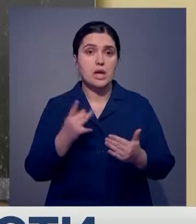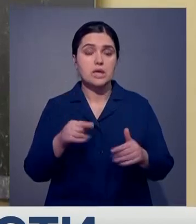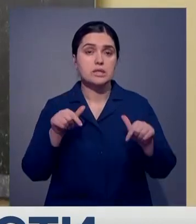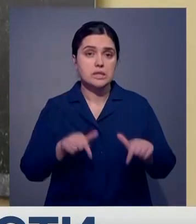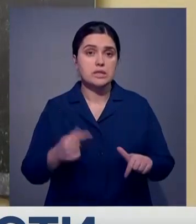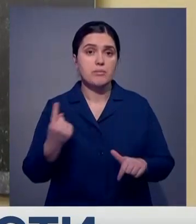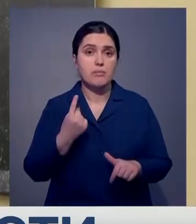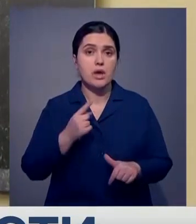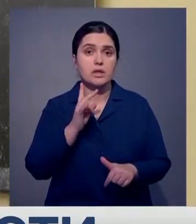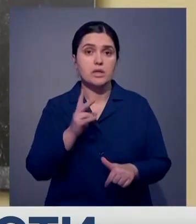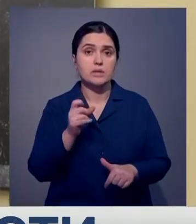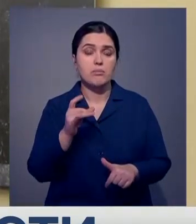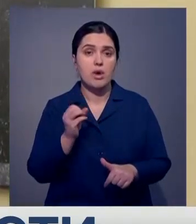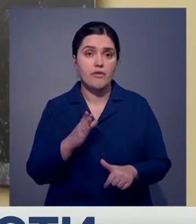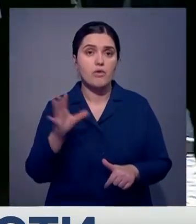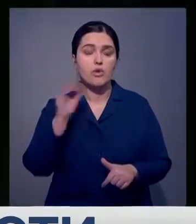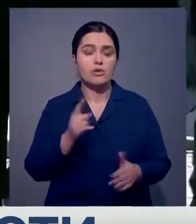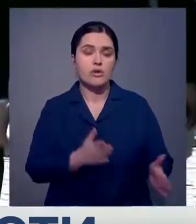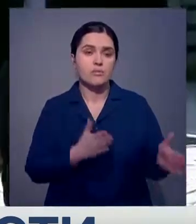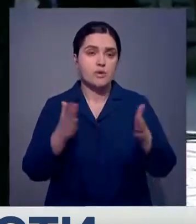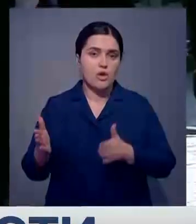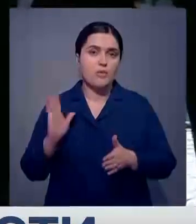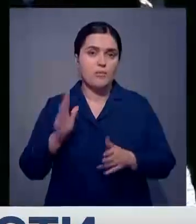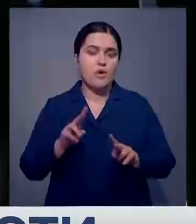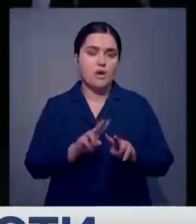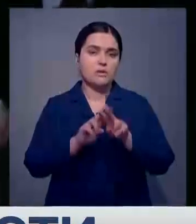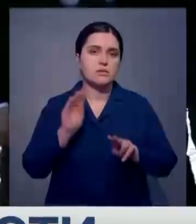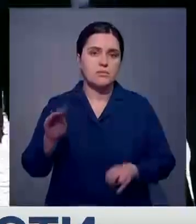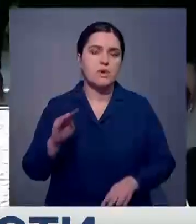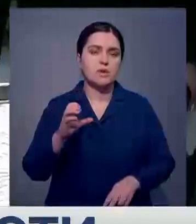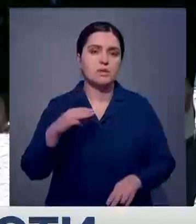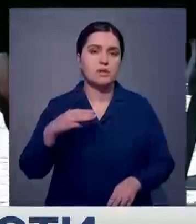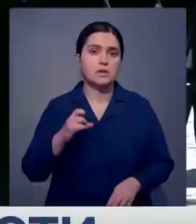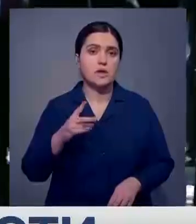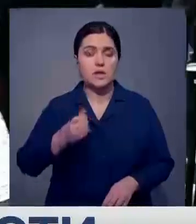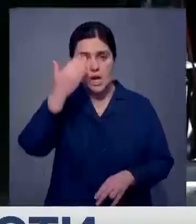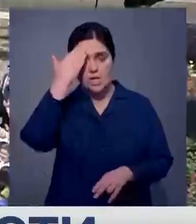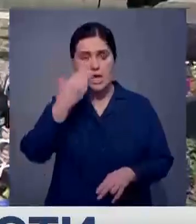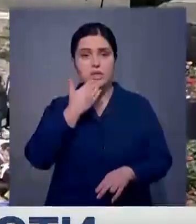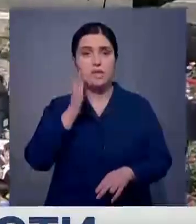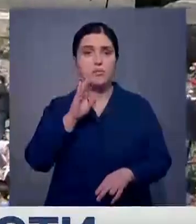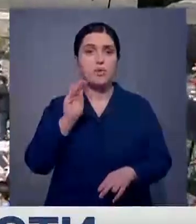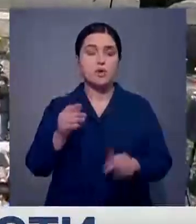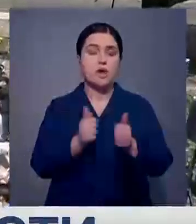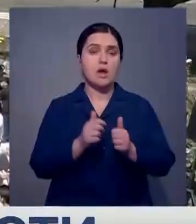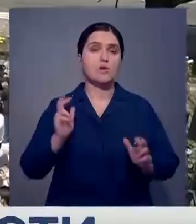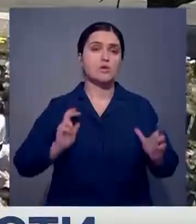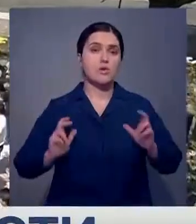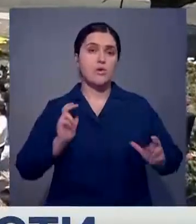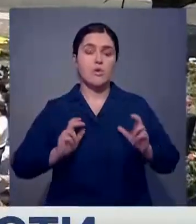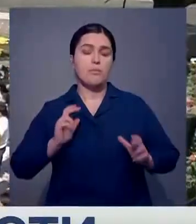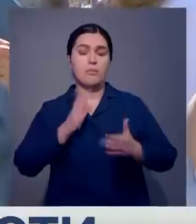президент Казахстана заявит о переносе столицы. А уже летом 2019 года Наржултан Назарбаев заложит у здания университета